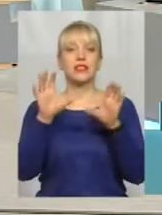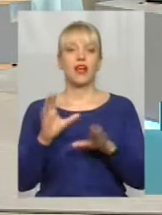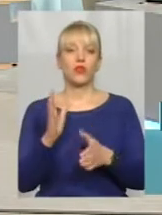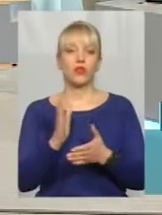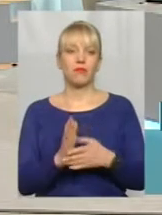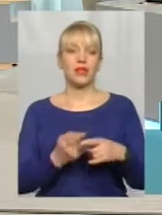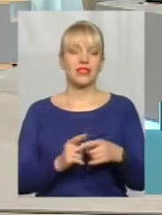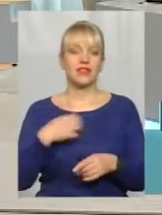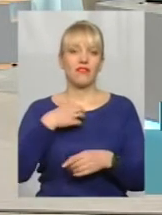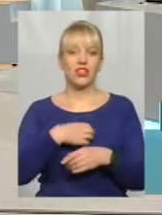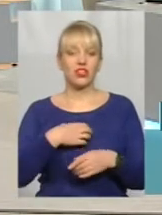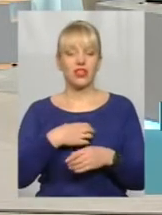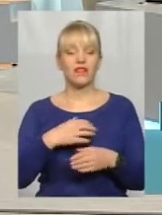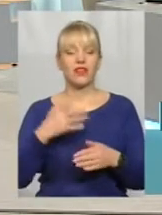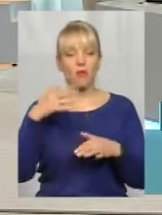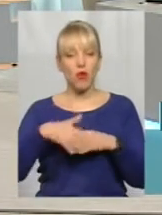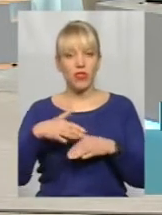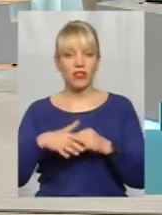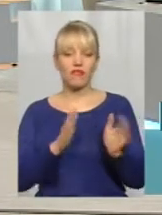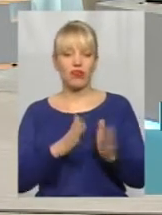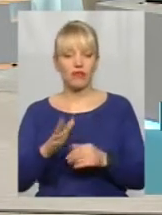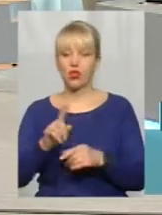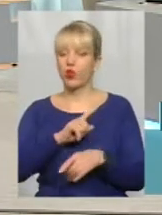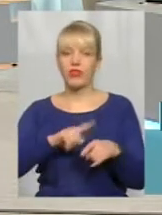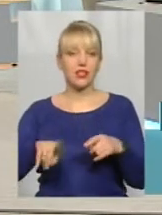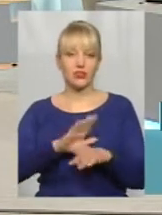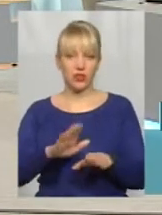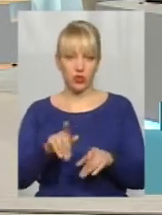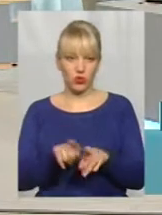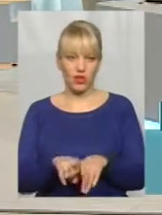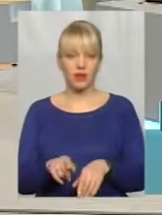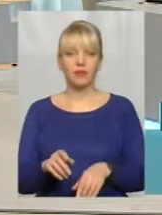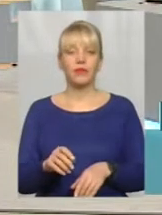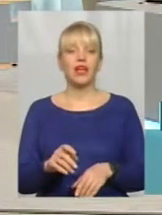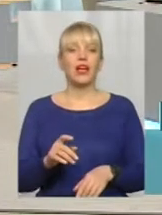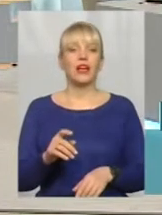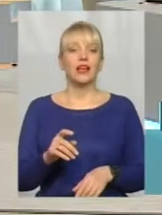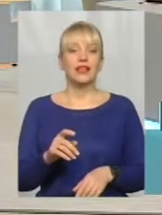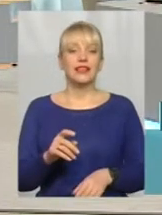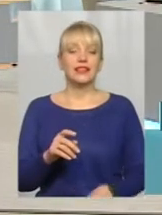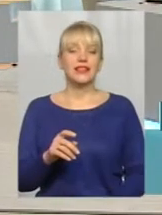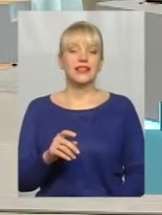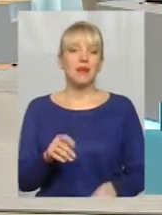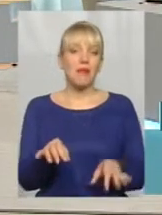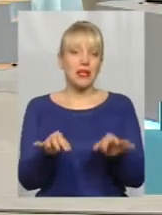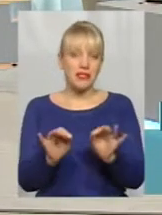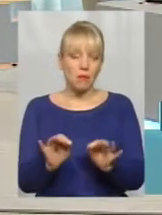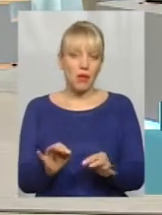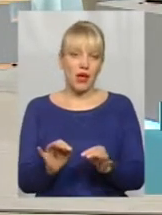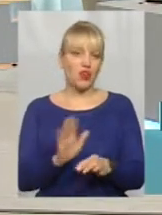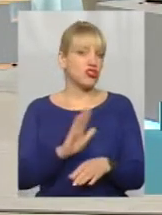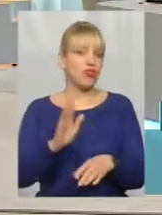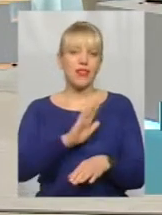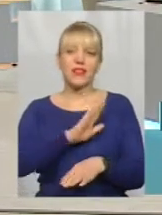дуже важливі поняття вирегулювати, але ж не так швидко. Правда? Це тільки законопроект? Ні. Безперечно, не